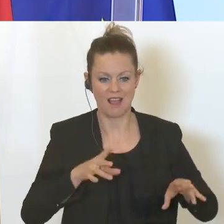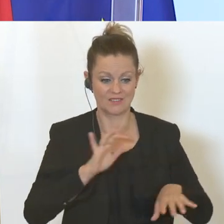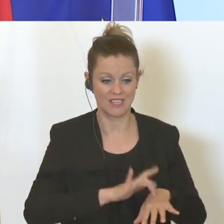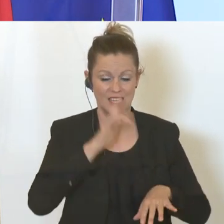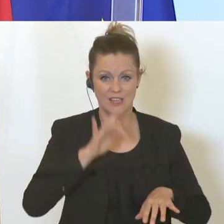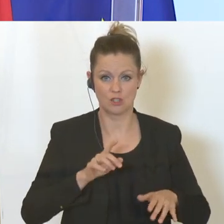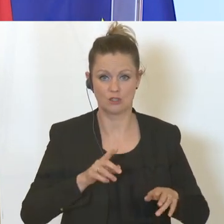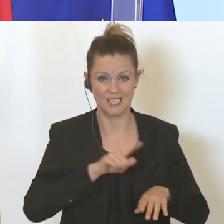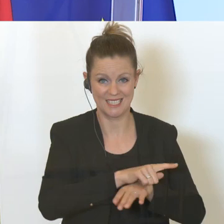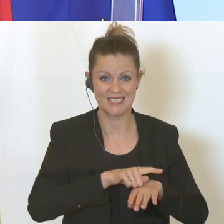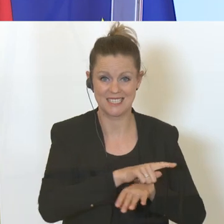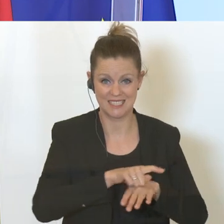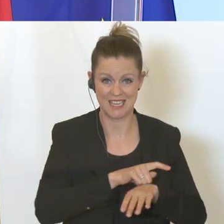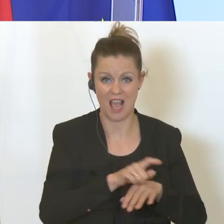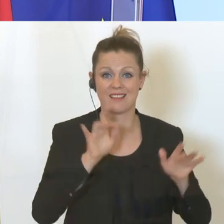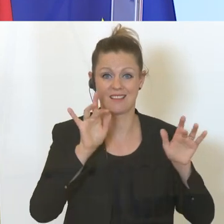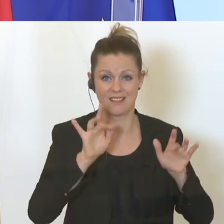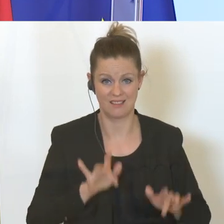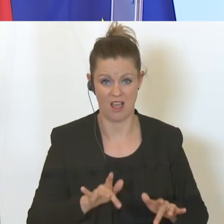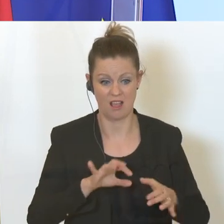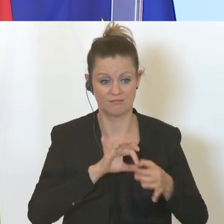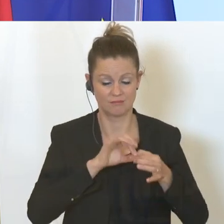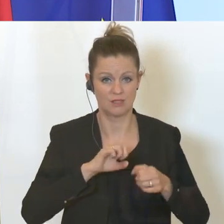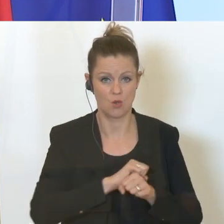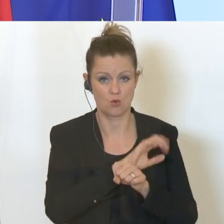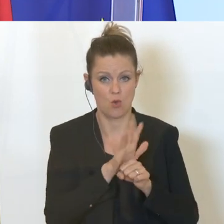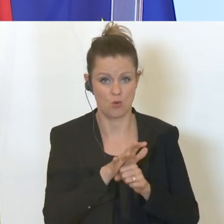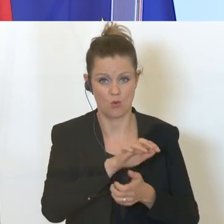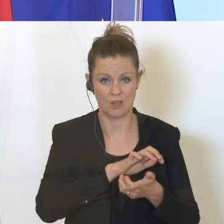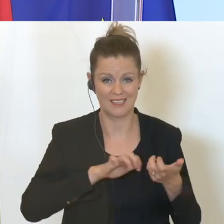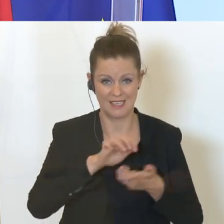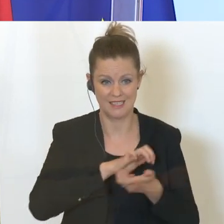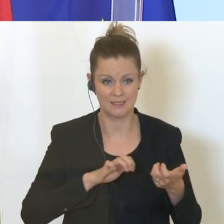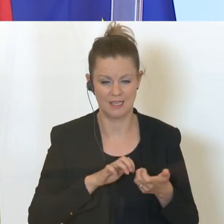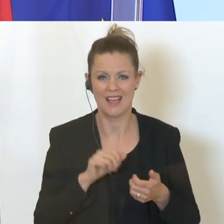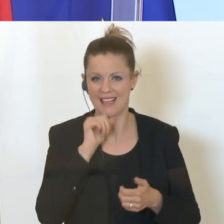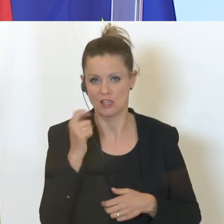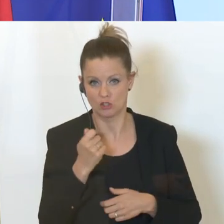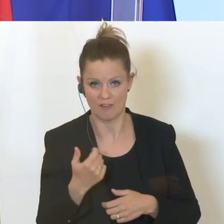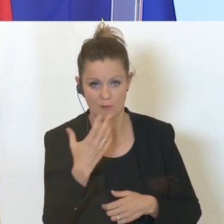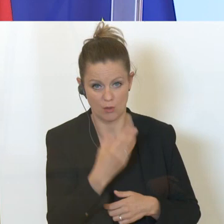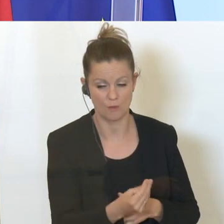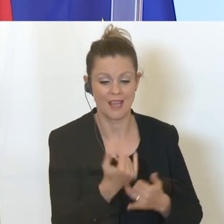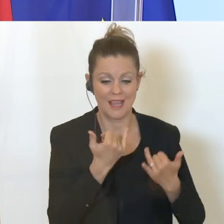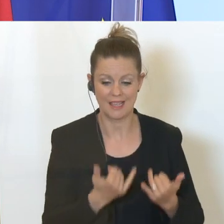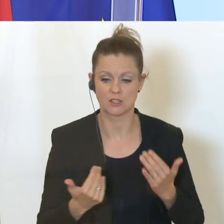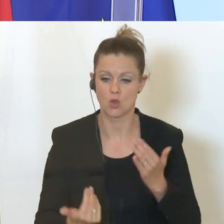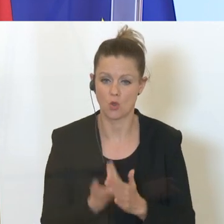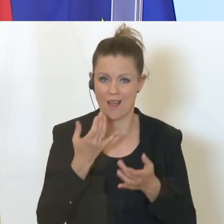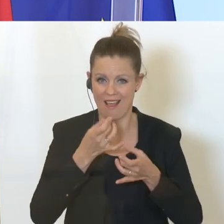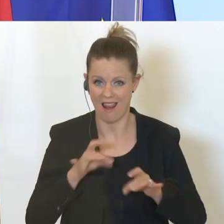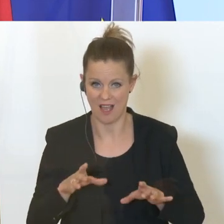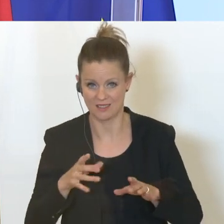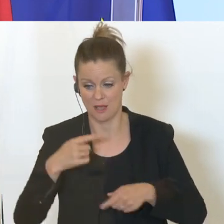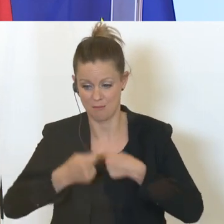der Corona-Krise erlassen, dass es zu keinen Sanktionen kommt. Und wir sind gerade am Erarbeiten des neuen Erlasses, dass